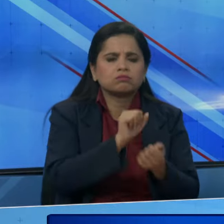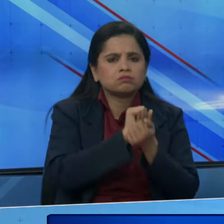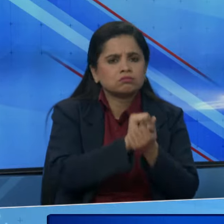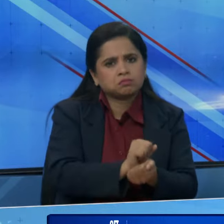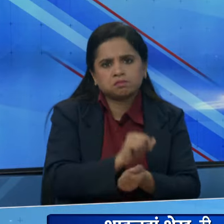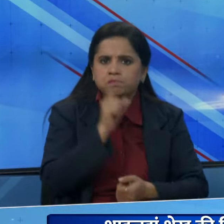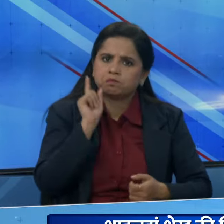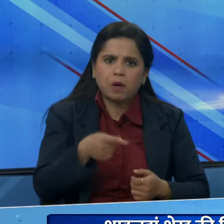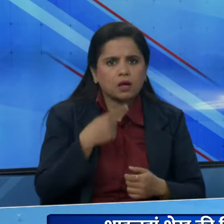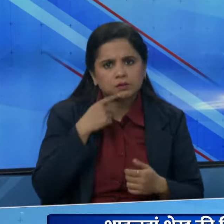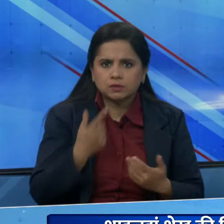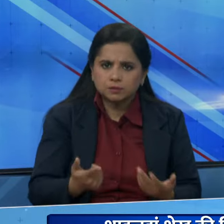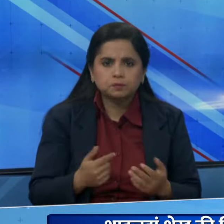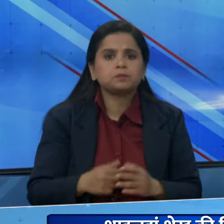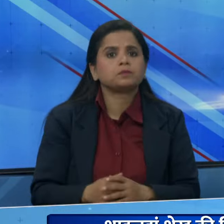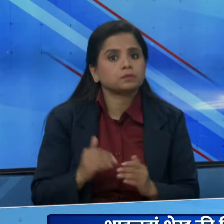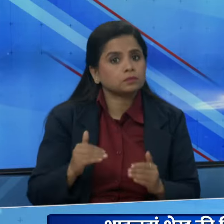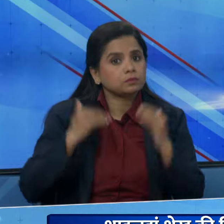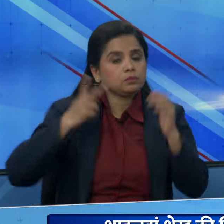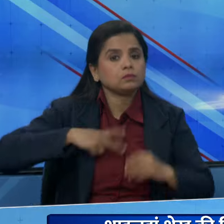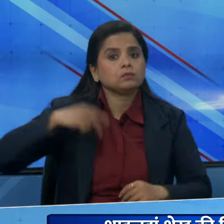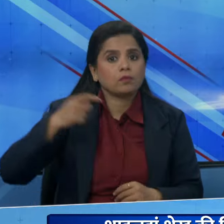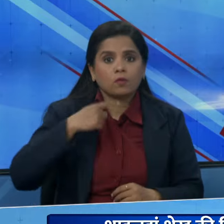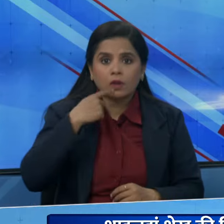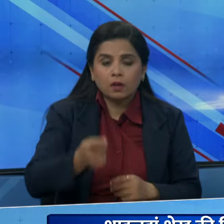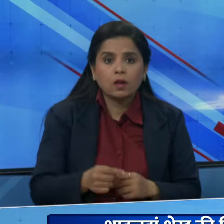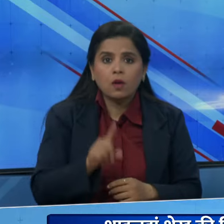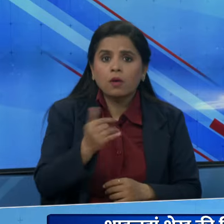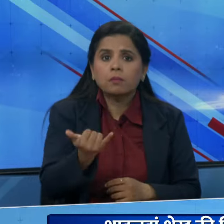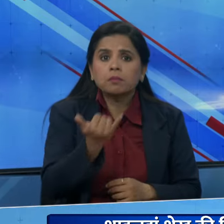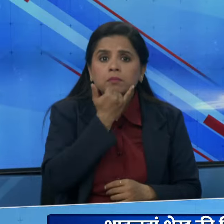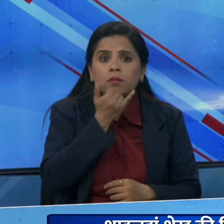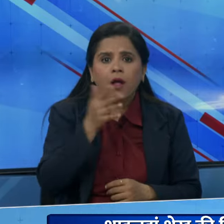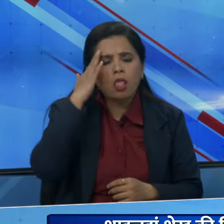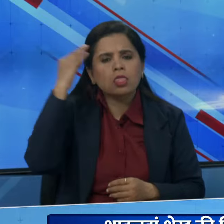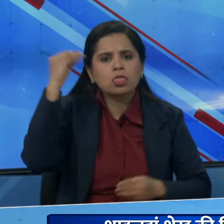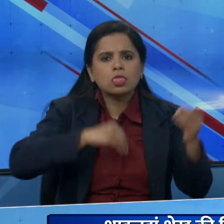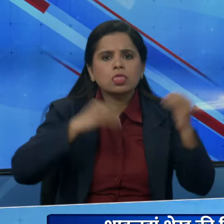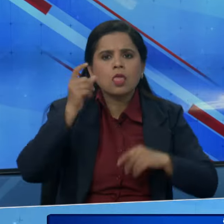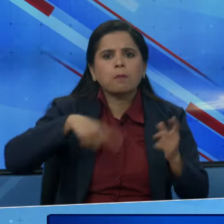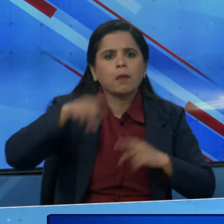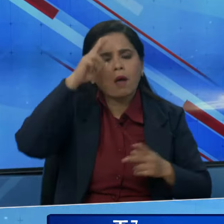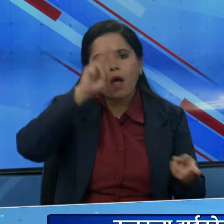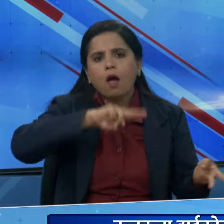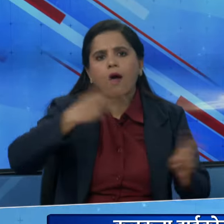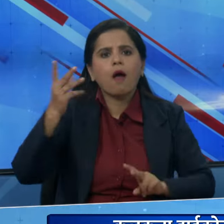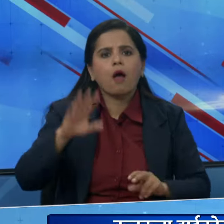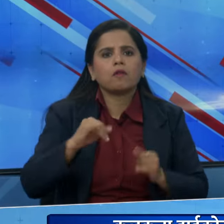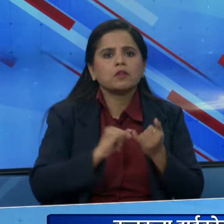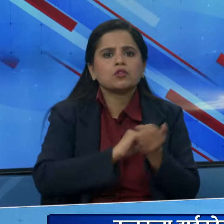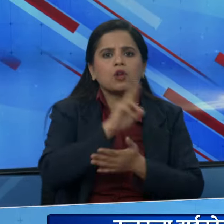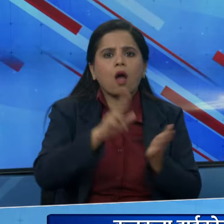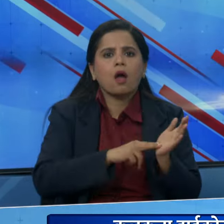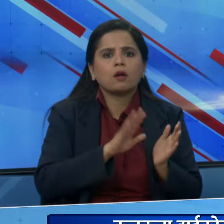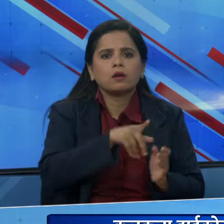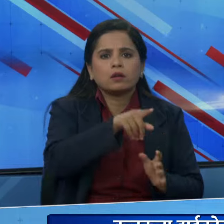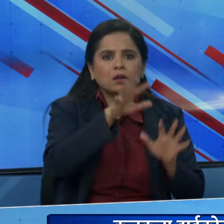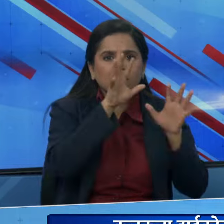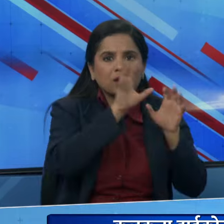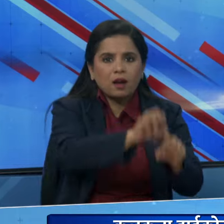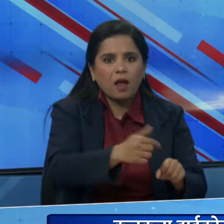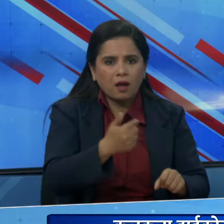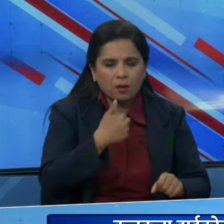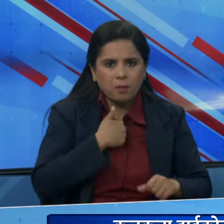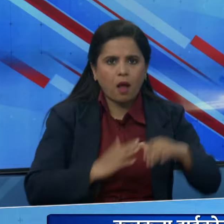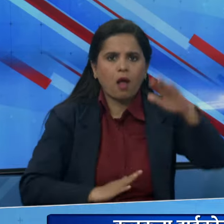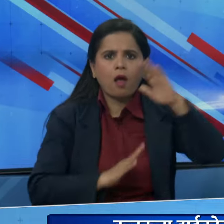किया जाना चाहिए। हाई कोट ने कहा एक गलत धारना बनाई गई है कि शाजहाँ शेख की गिरफतारी पर